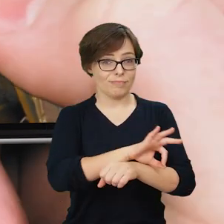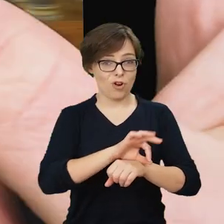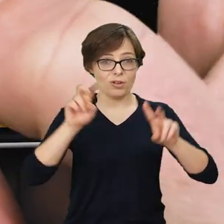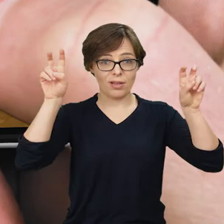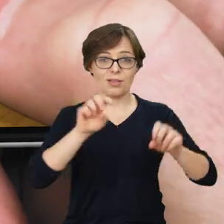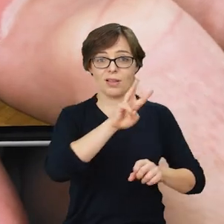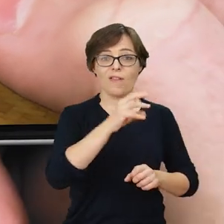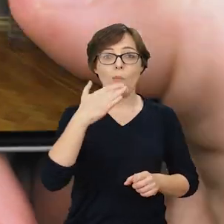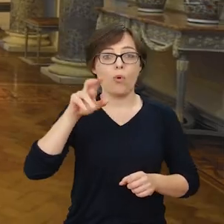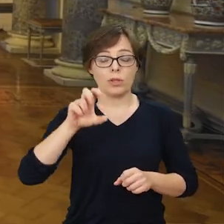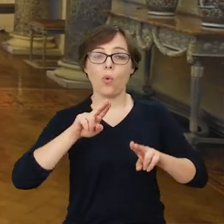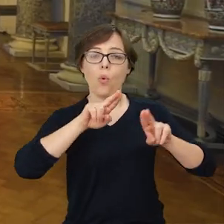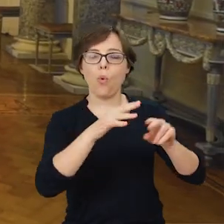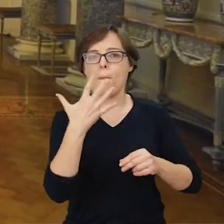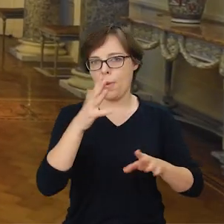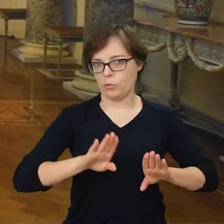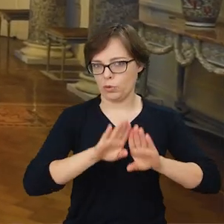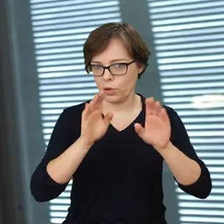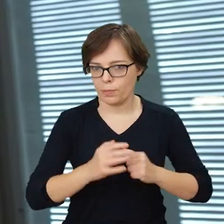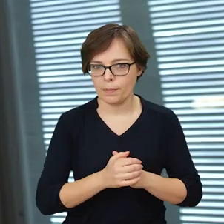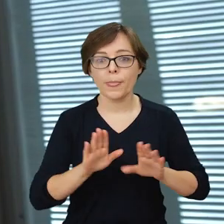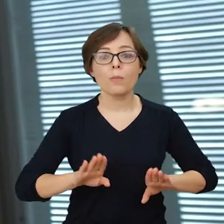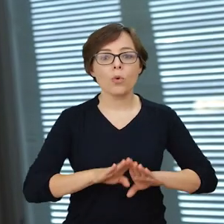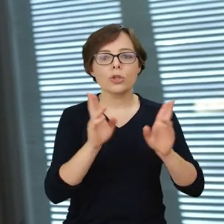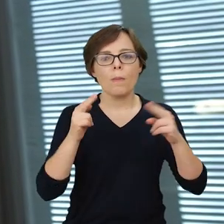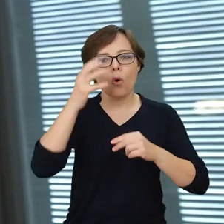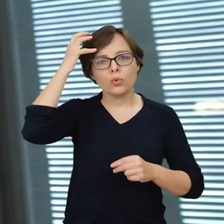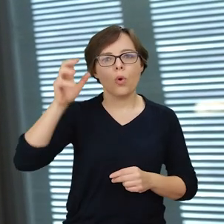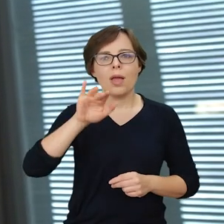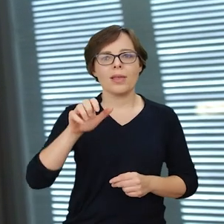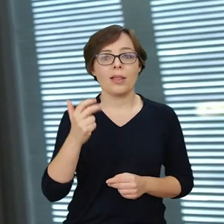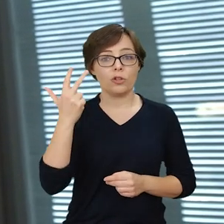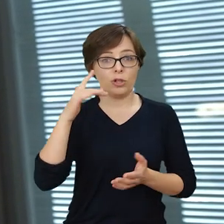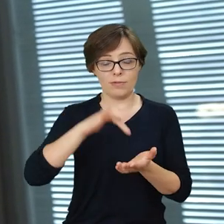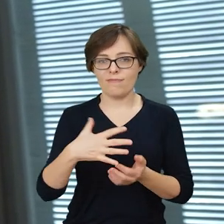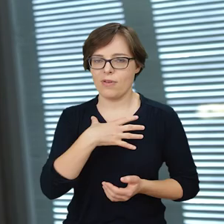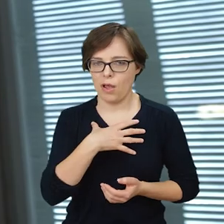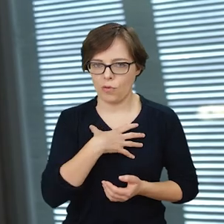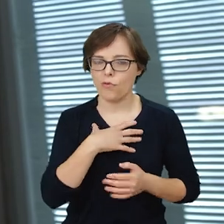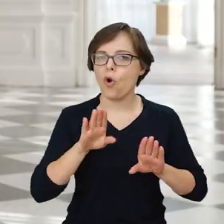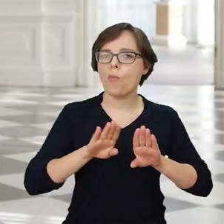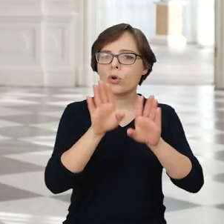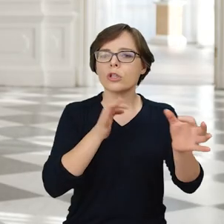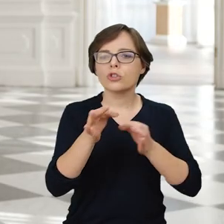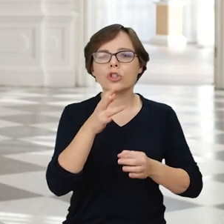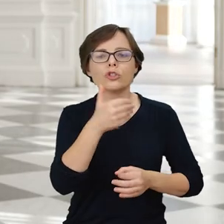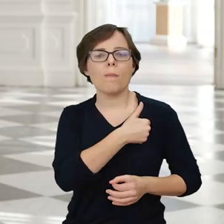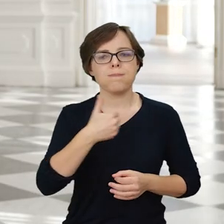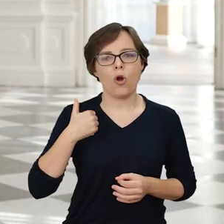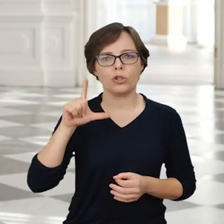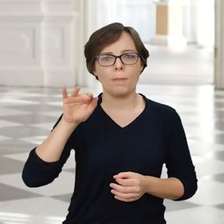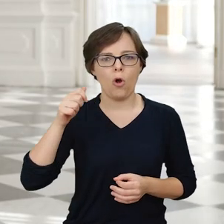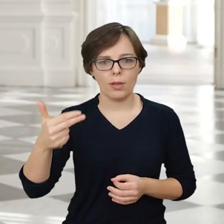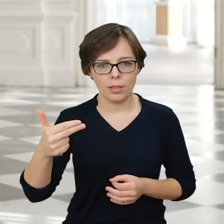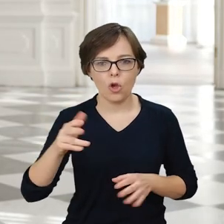Projekt w muzeach to pięć muzeów. Muzeum Pałacu Króla Jana III w Wilanowie, Muzeum Historii